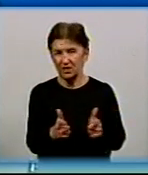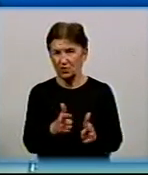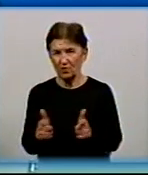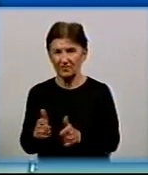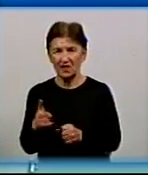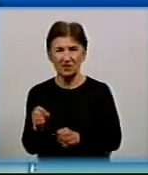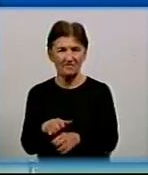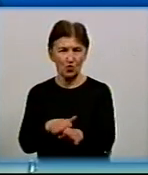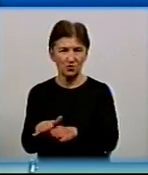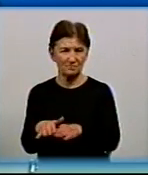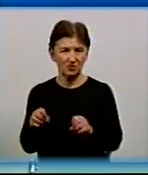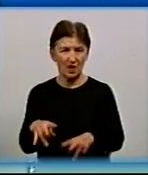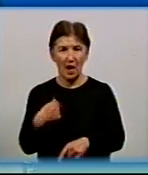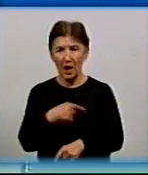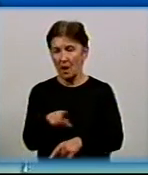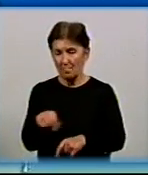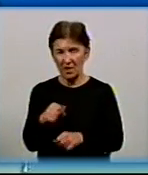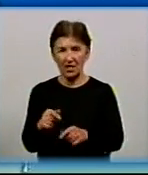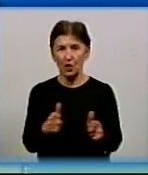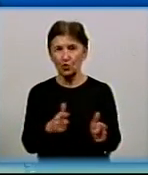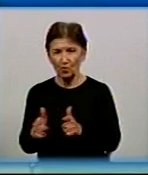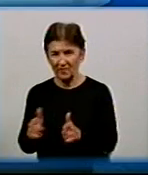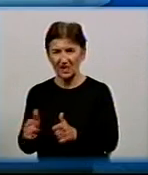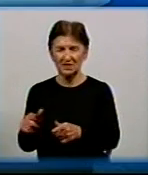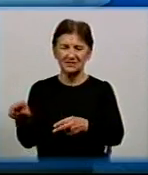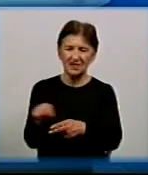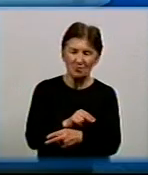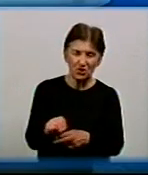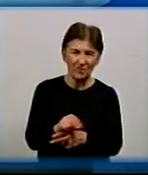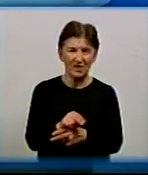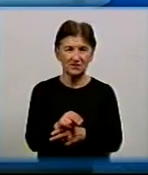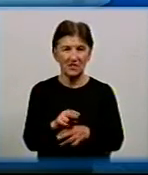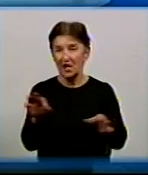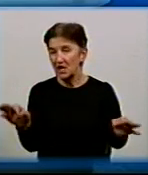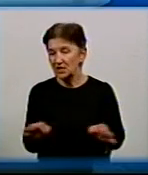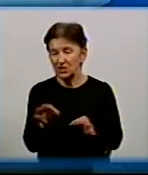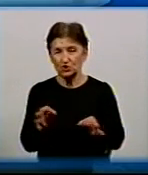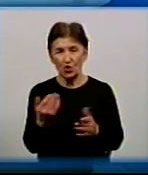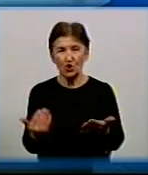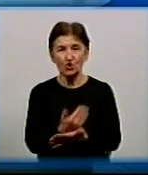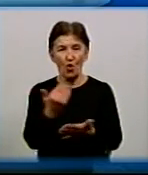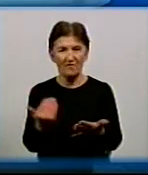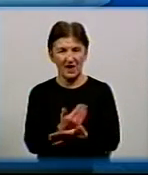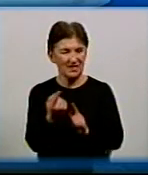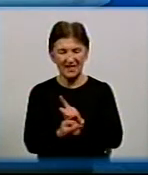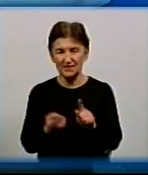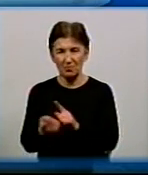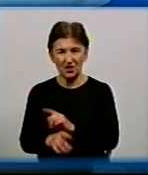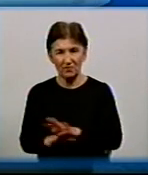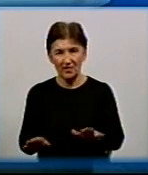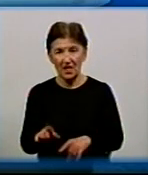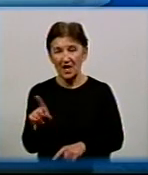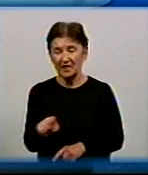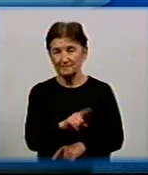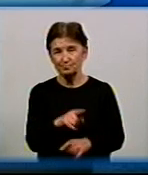виконавчого комітету. Тобто, ми готувалися, ремонтувалися, не змінювали нічого нове, нічого не робили. І це